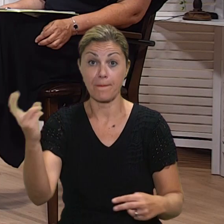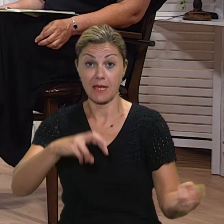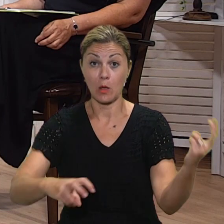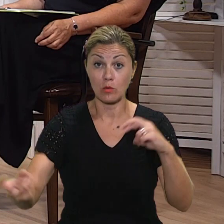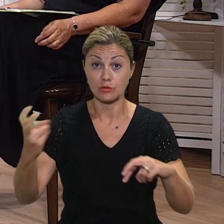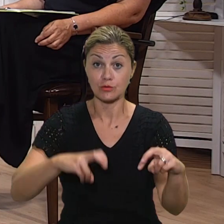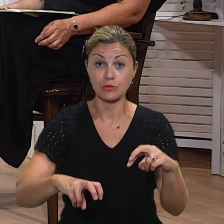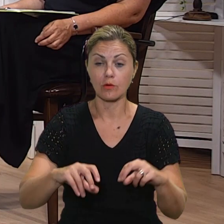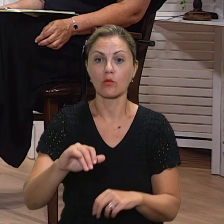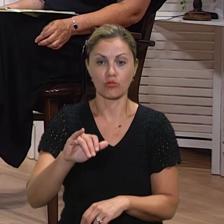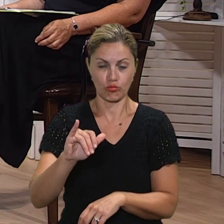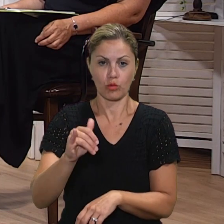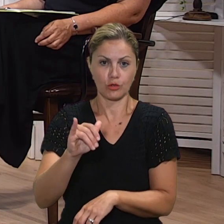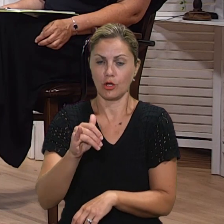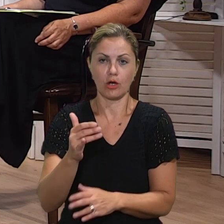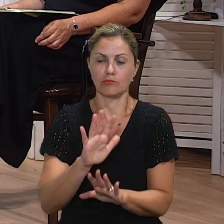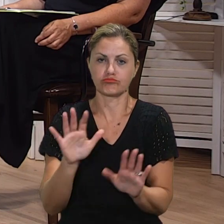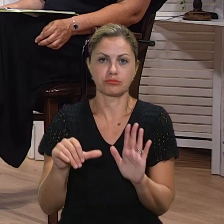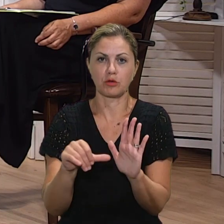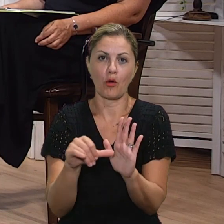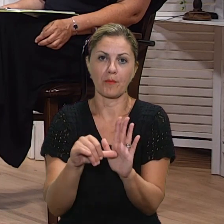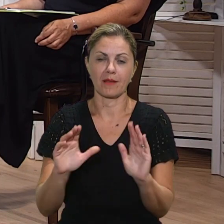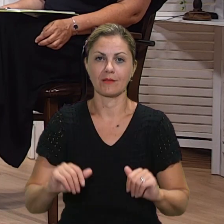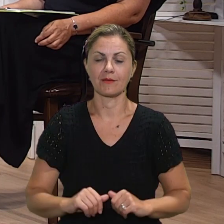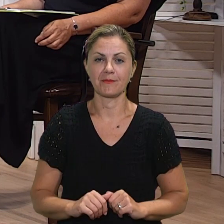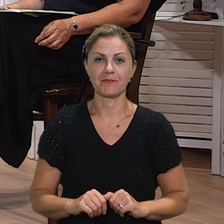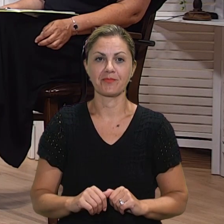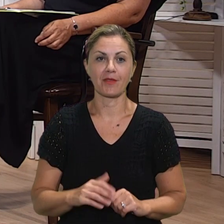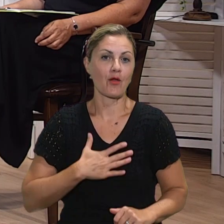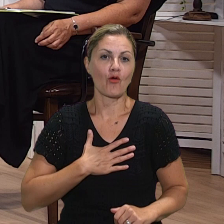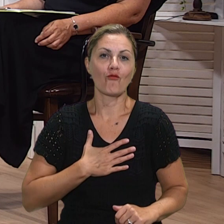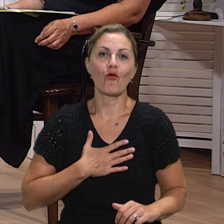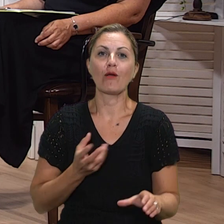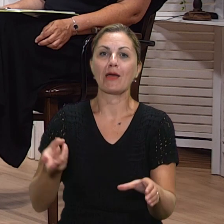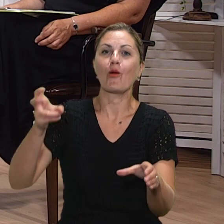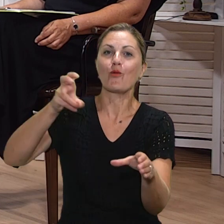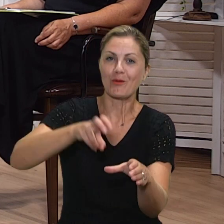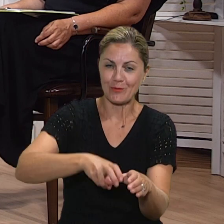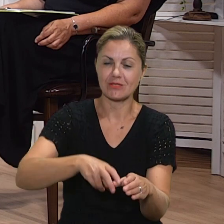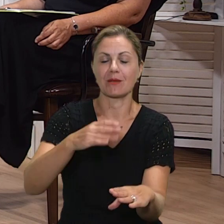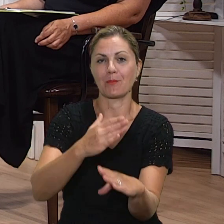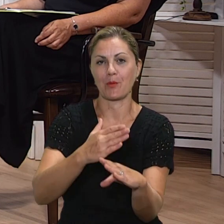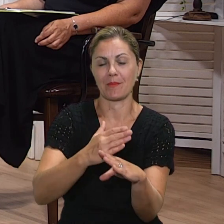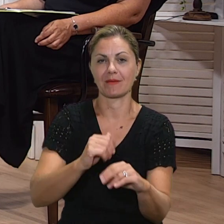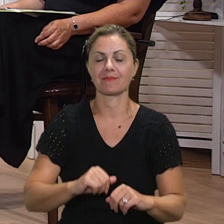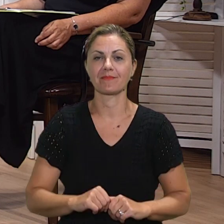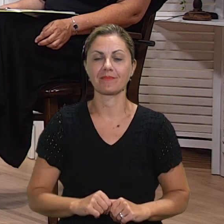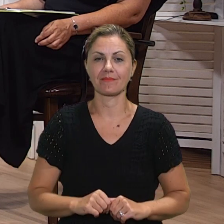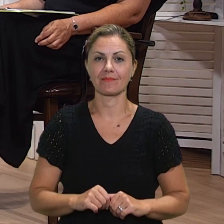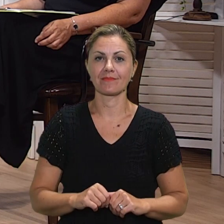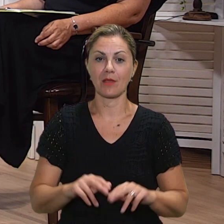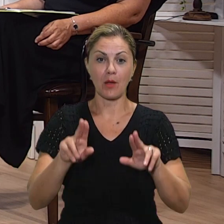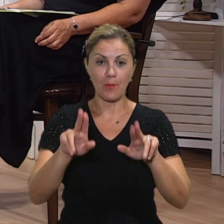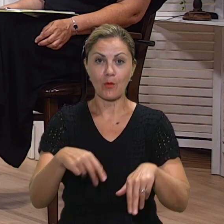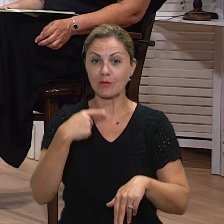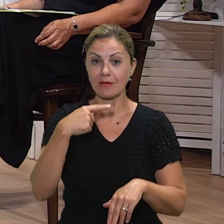da podržavaju čak i kada je neka malo veća akcija, sudjeluju zajedno s našim razredom u nekim malo većim humanitarnim akcijama. Tako da